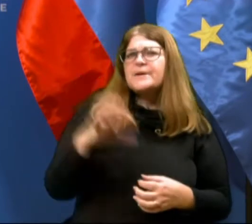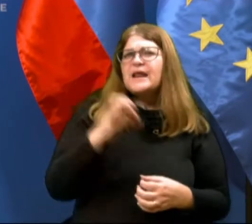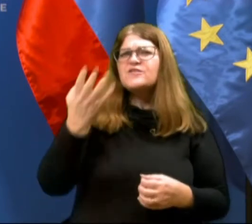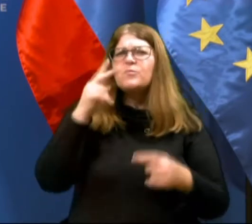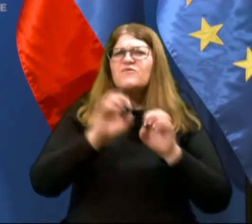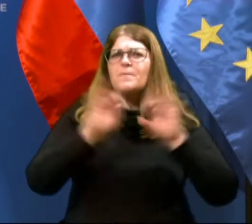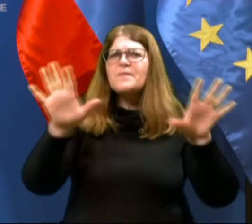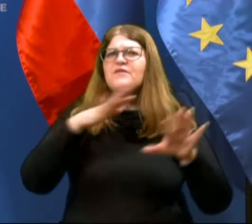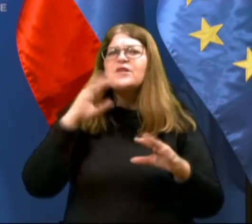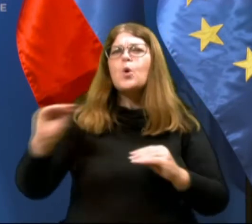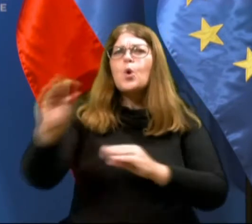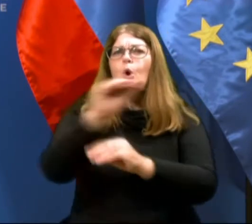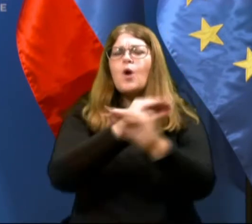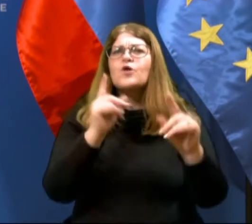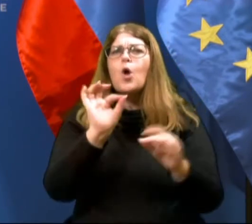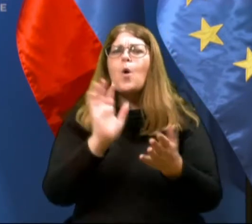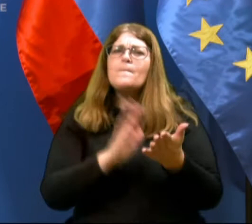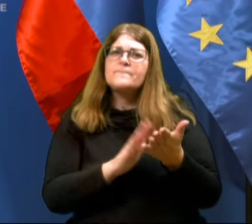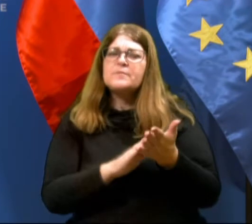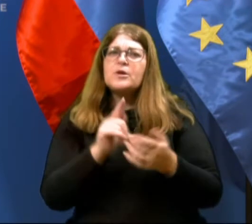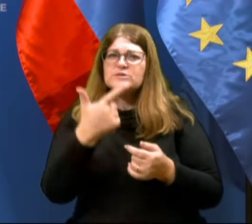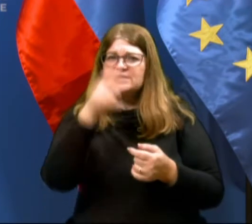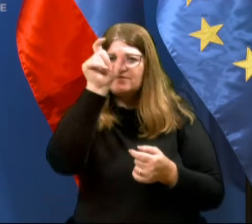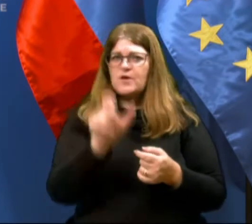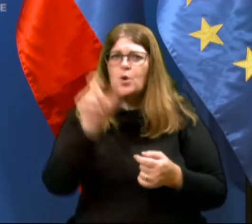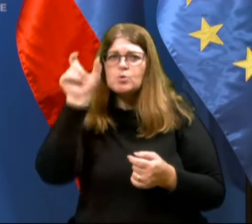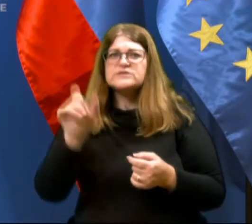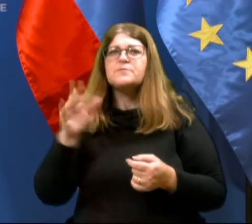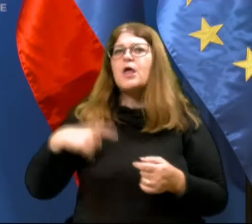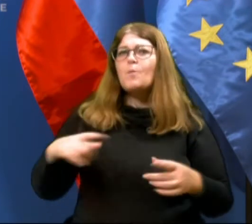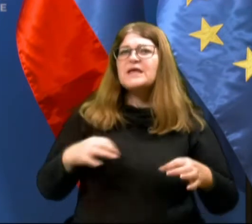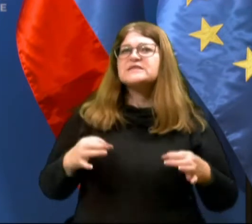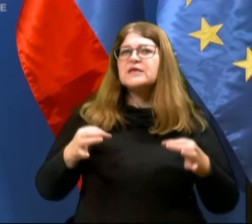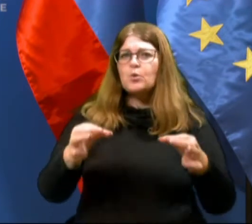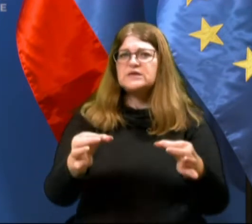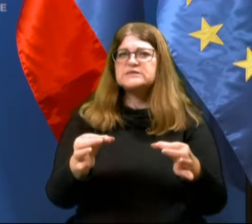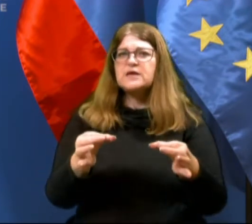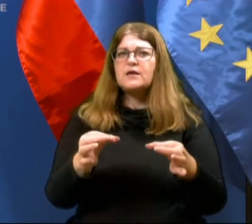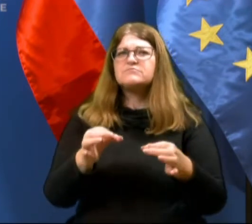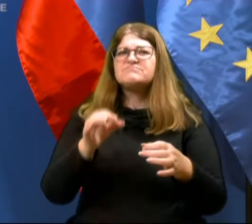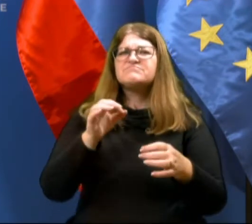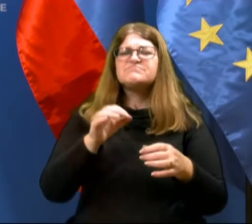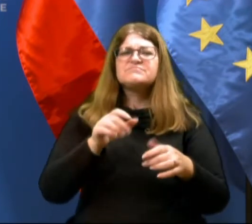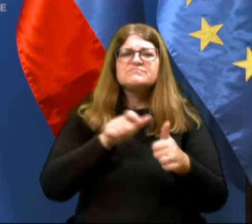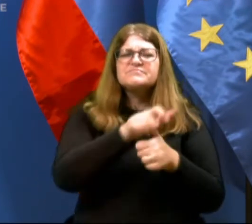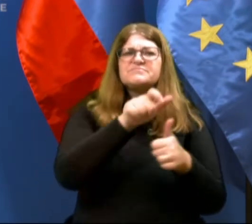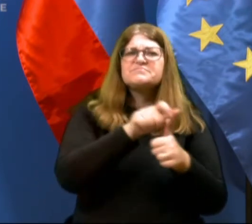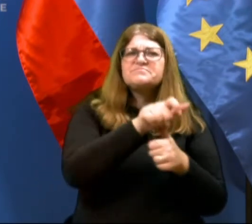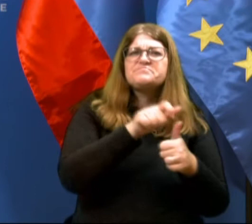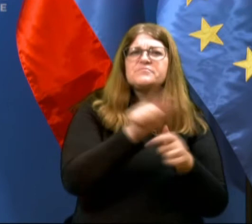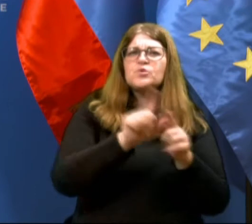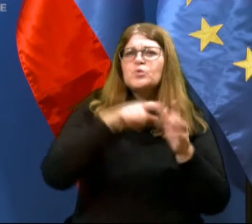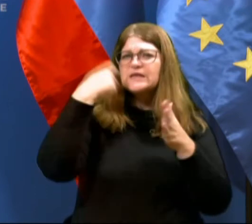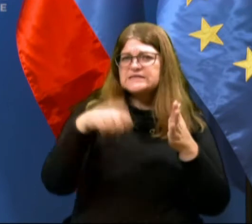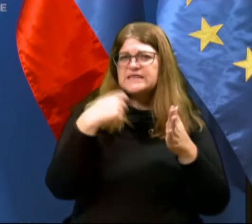medijih veliko govora, tudi v primeru, ko sta dve osebe na ljubljanskih ulicah nadlegovali in tudi